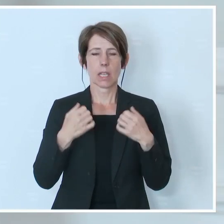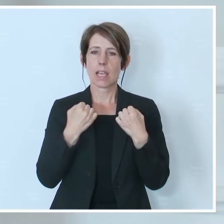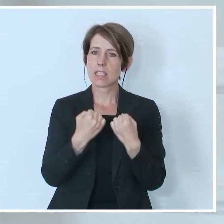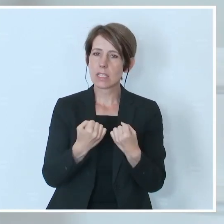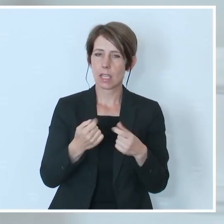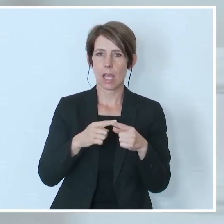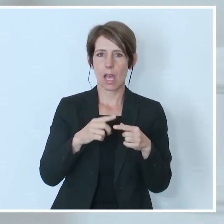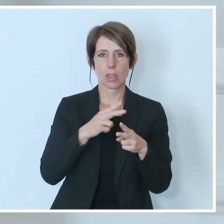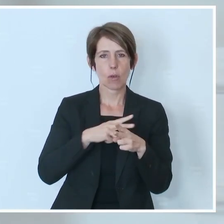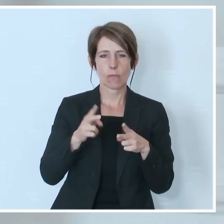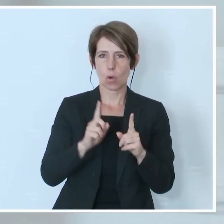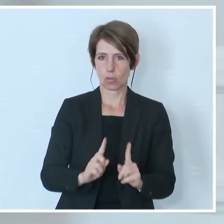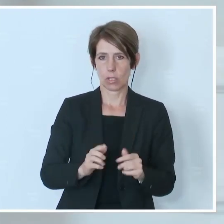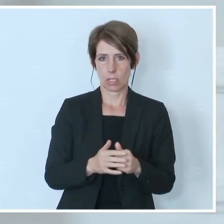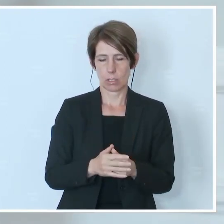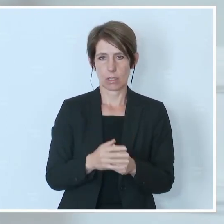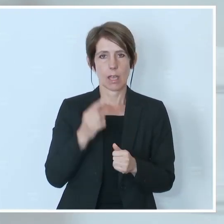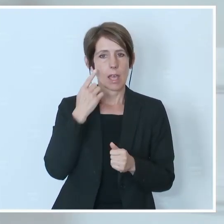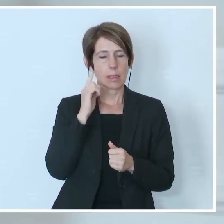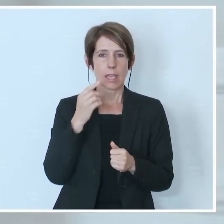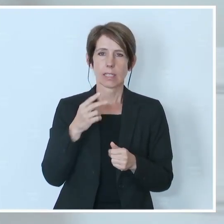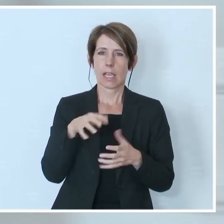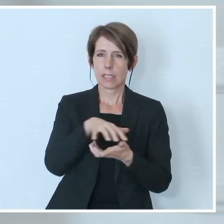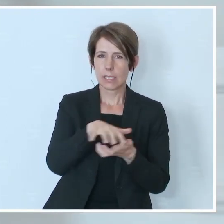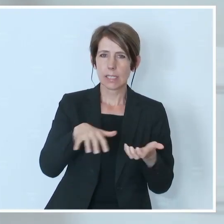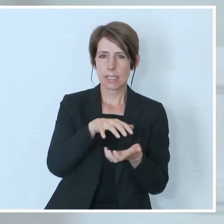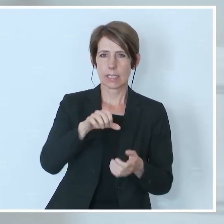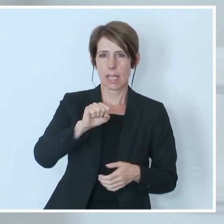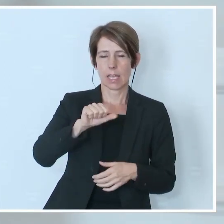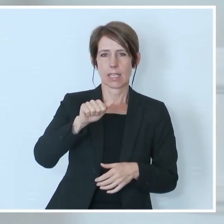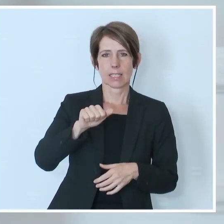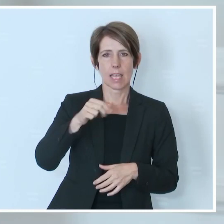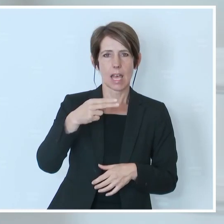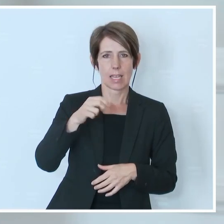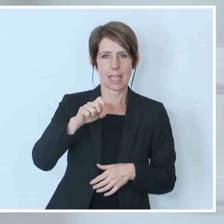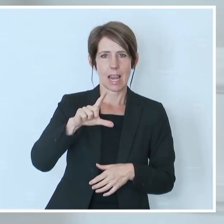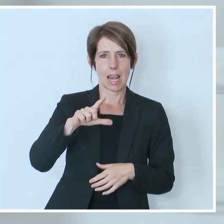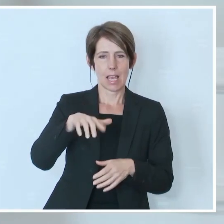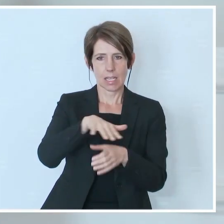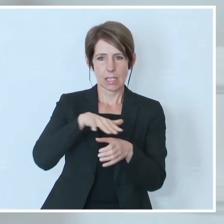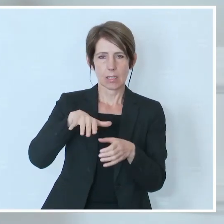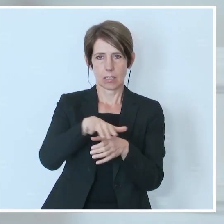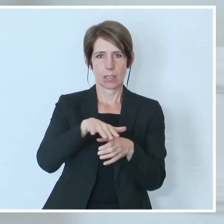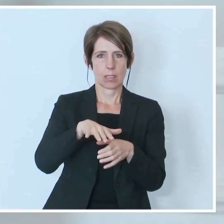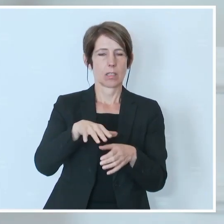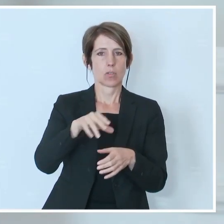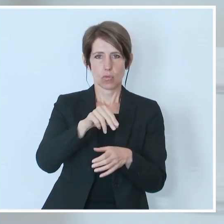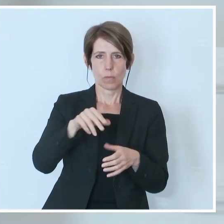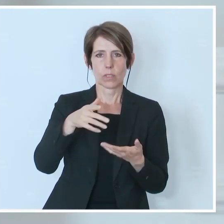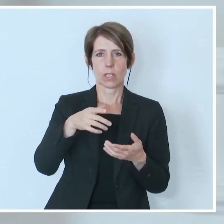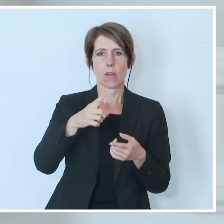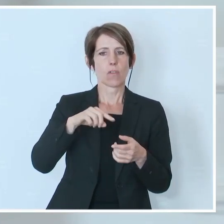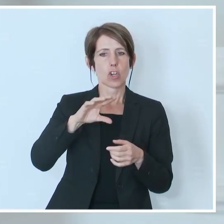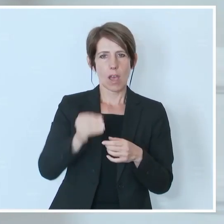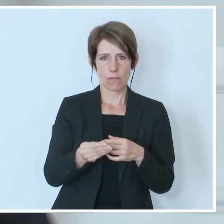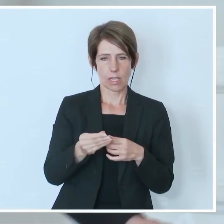wenn wir nur denken an Krisen, gerade im Sahel-Region, im Sub-Sahara-Afrika. Und es stimmt, das ist ein Bereich, und da bin